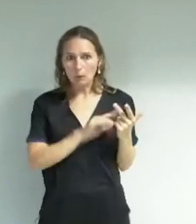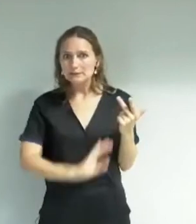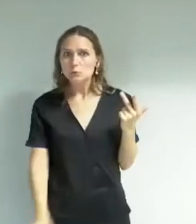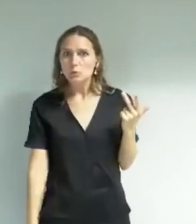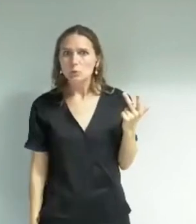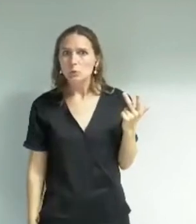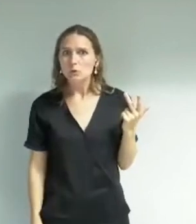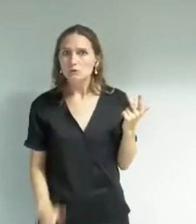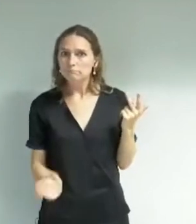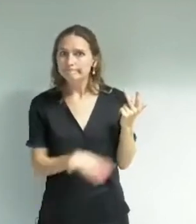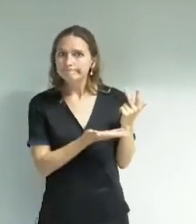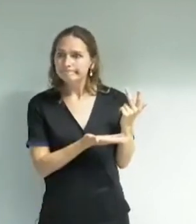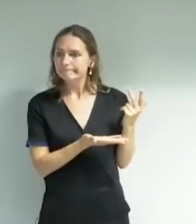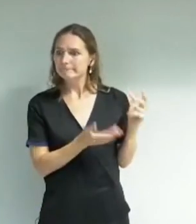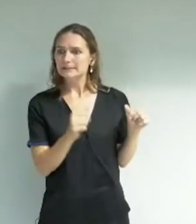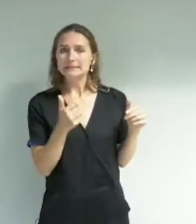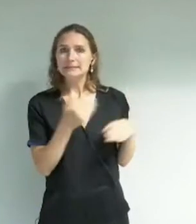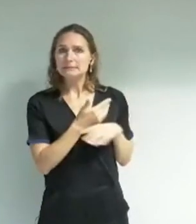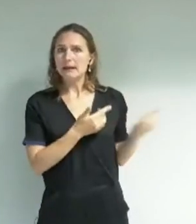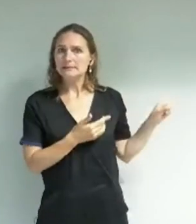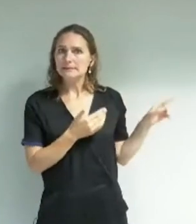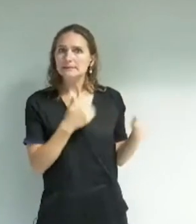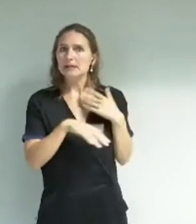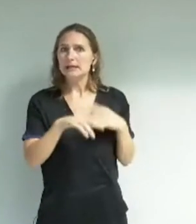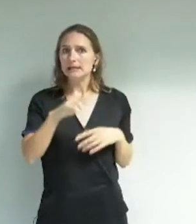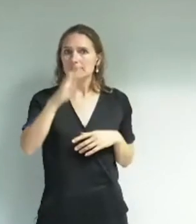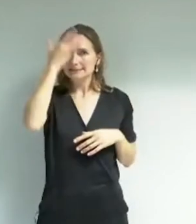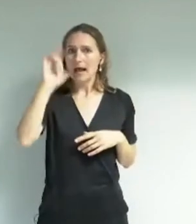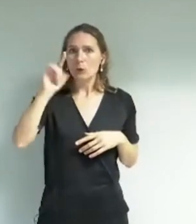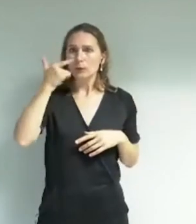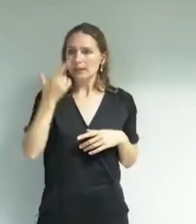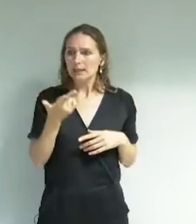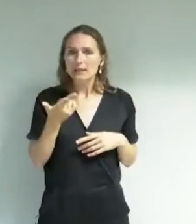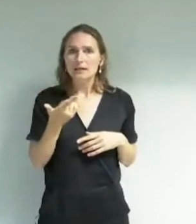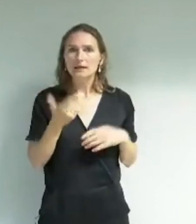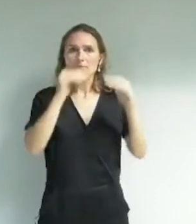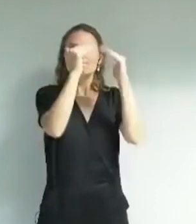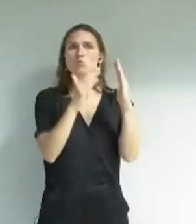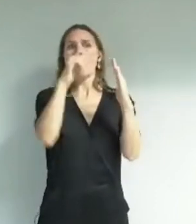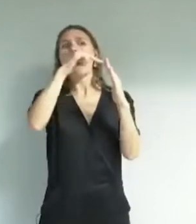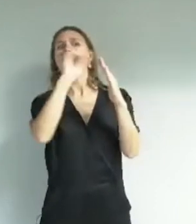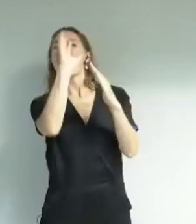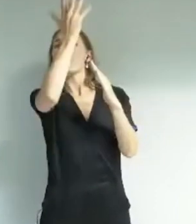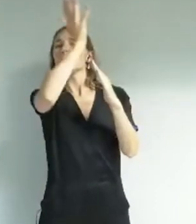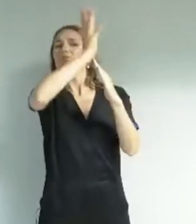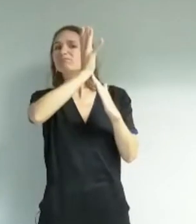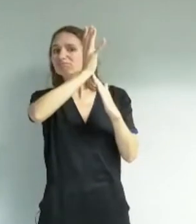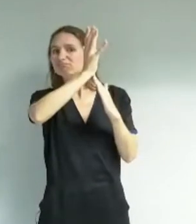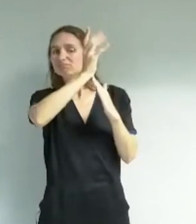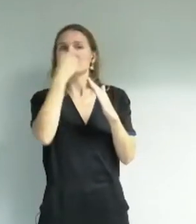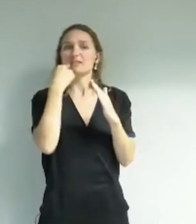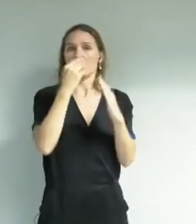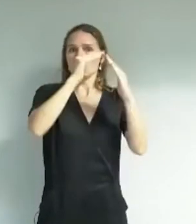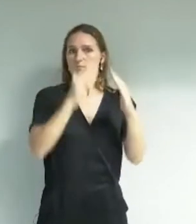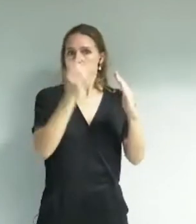ce qui se passe actuellement à Saint-Louis, c'est-à-dire les arbres qui poussent sur le clocher et qui donc sont en train d'abîmer